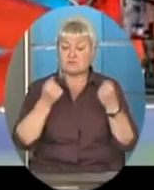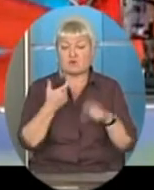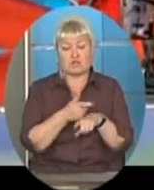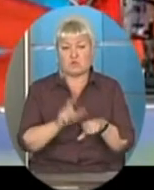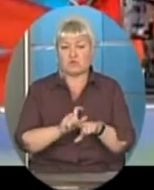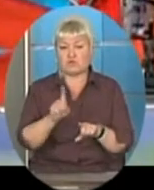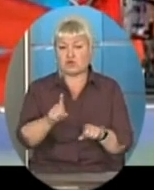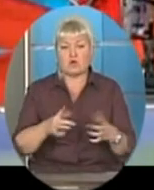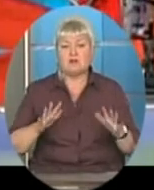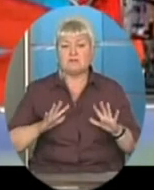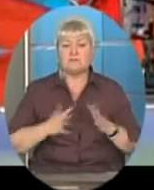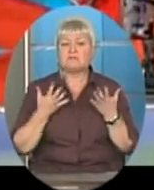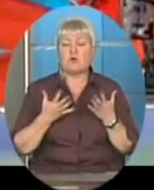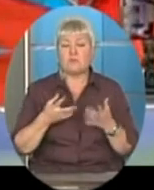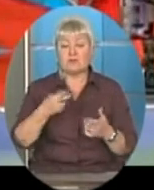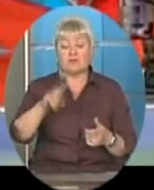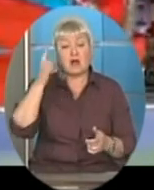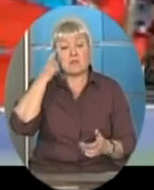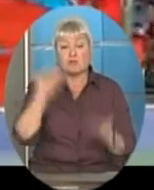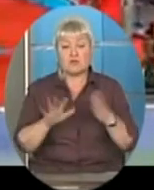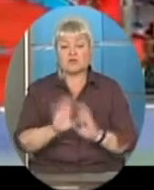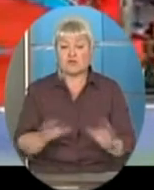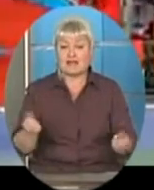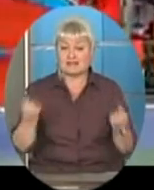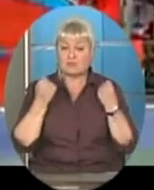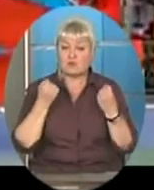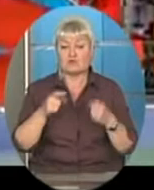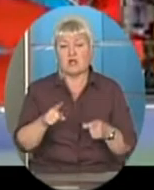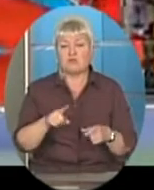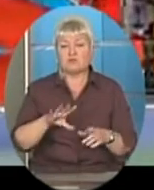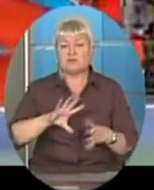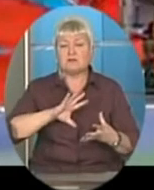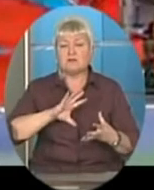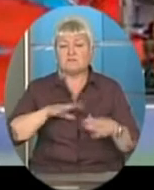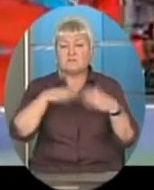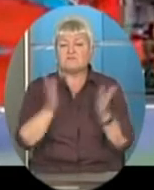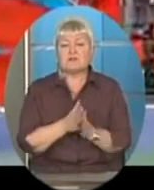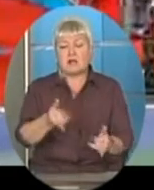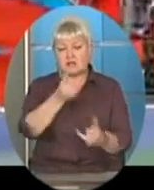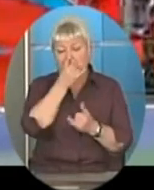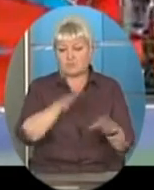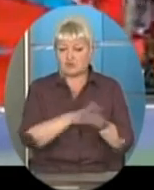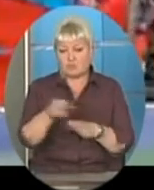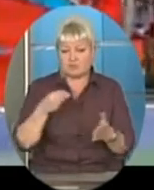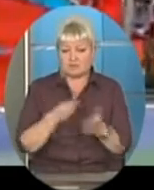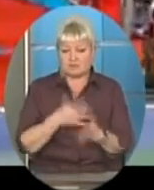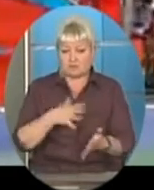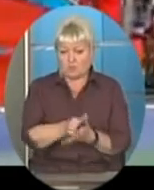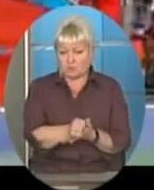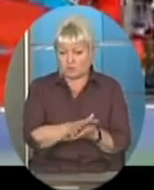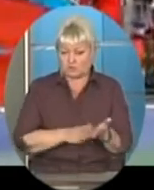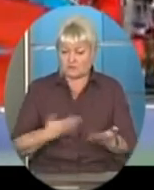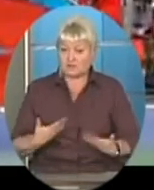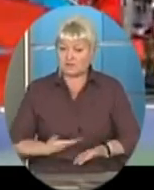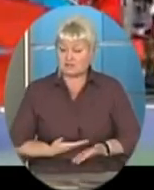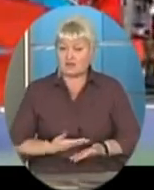я собі подумав, що якщо не спортом, тоді я взагалі не зможу повноцінно продовжувати життя. І я з того